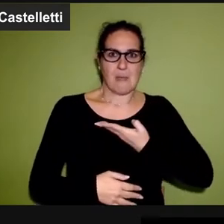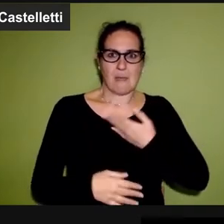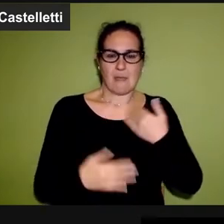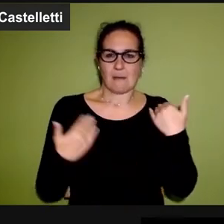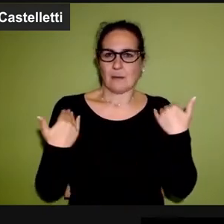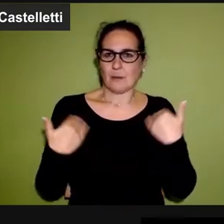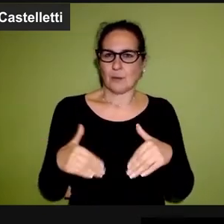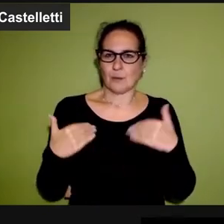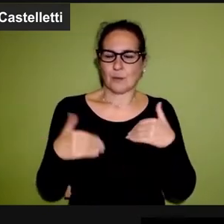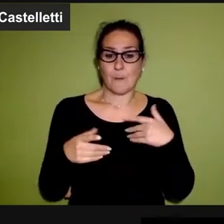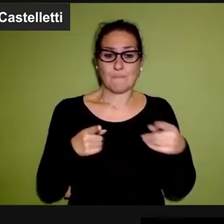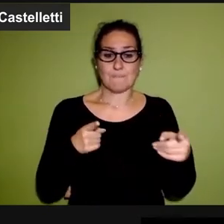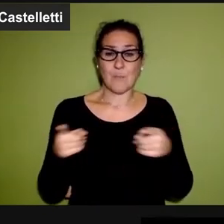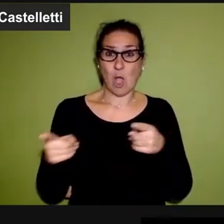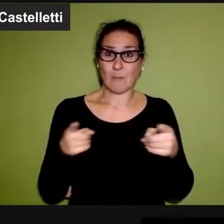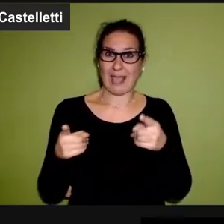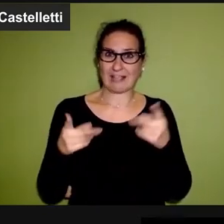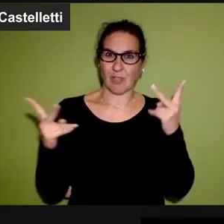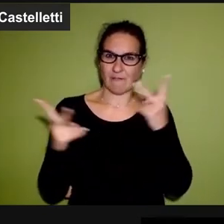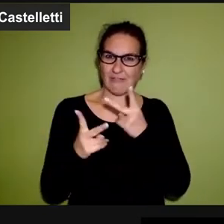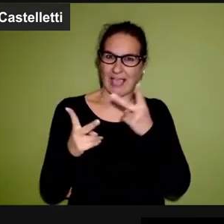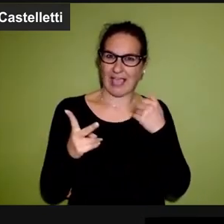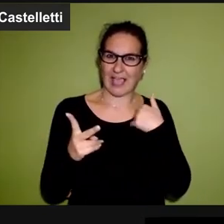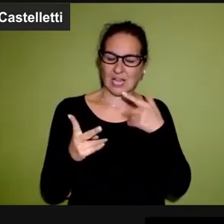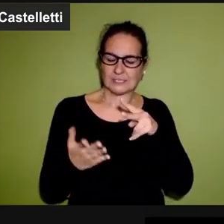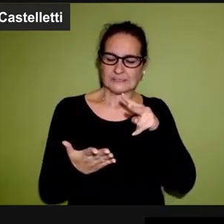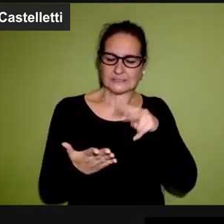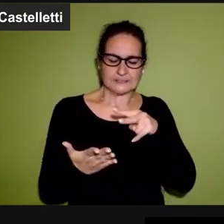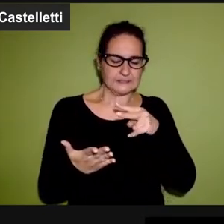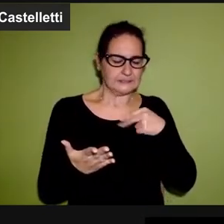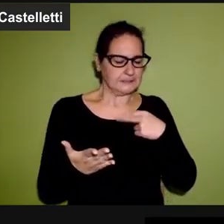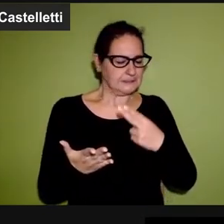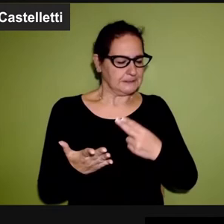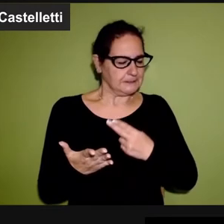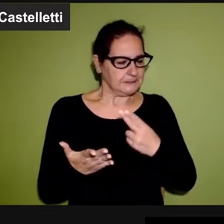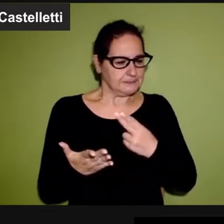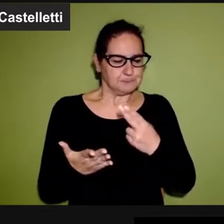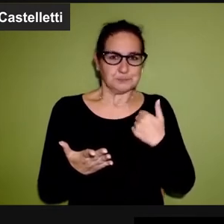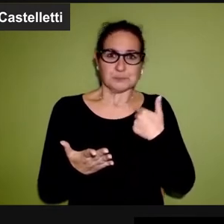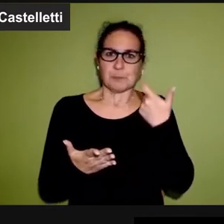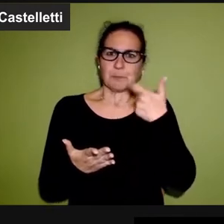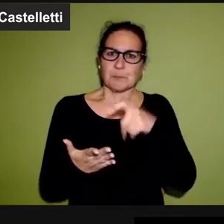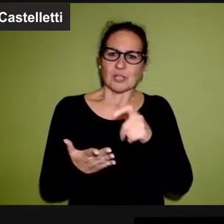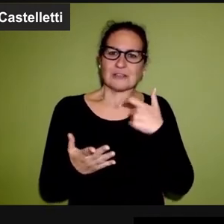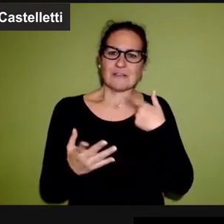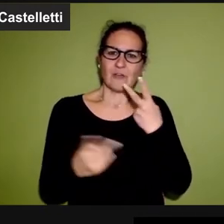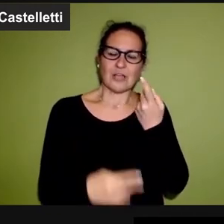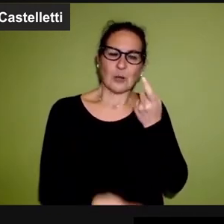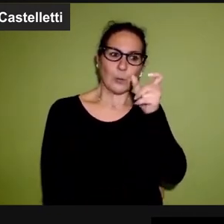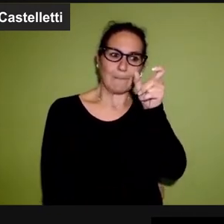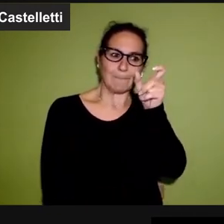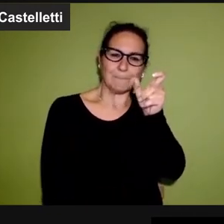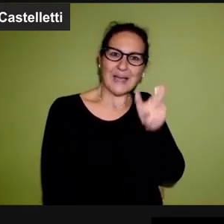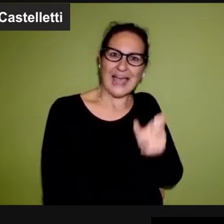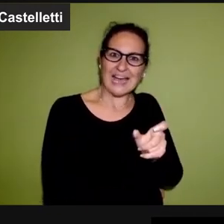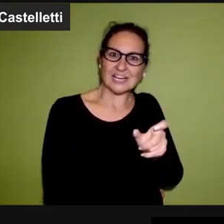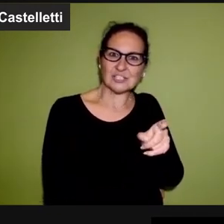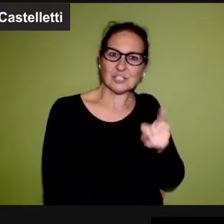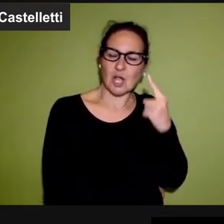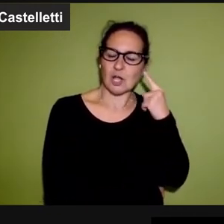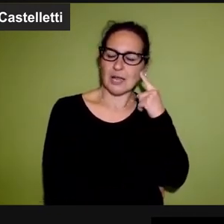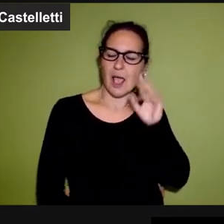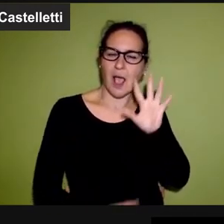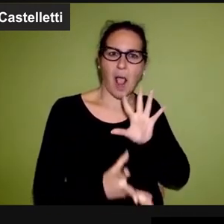toccante e in alcuni momenti ho fatto anche difficoltà ad andare avanti con la lettura, perché è vero che quando si tratta del